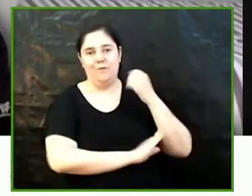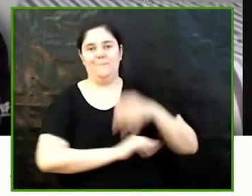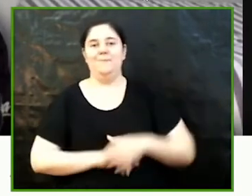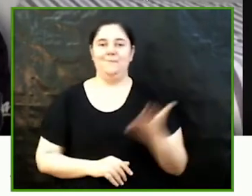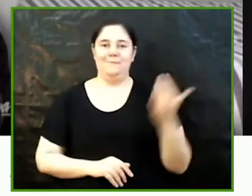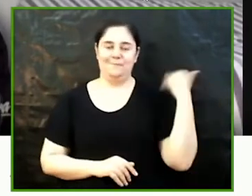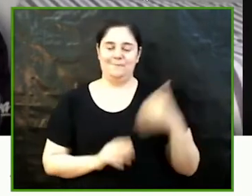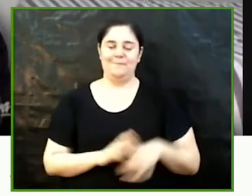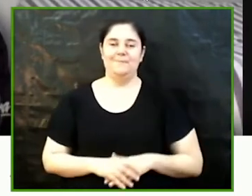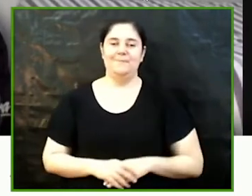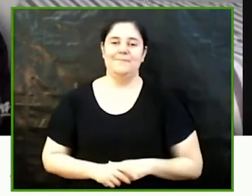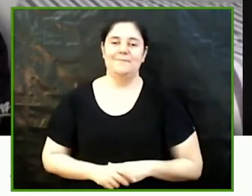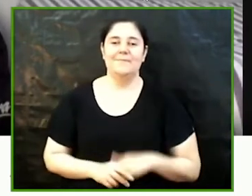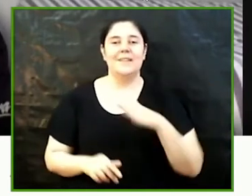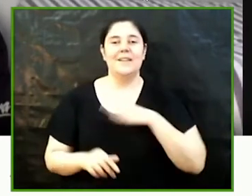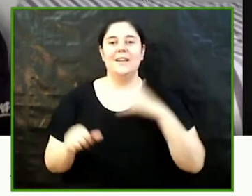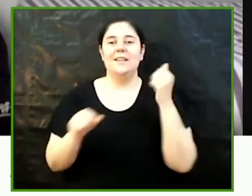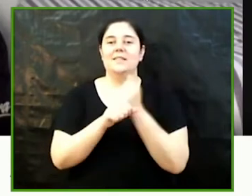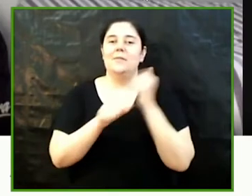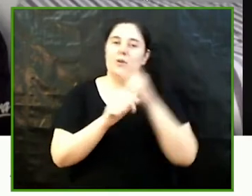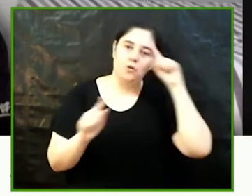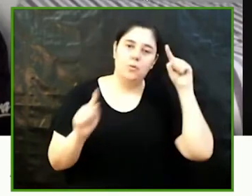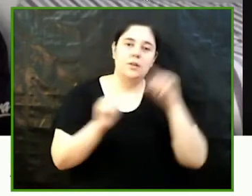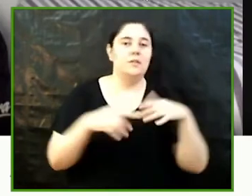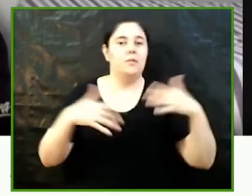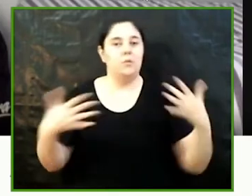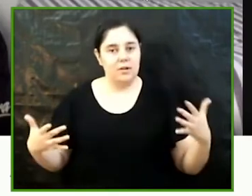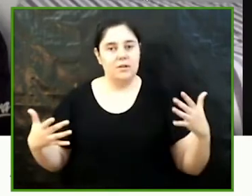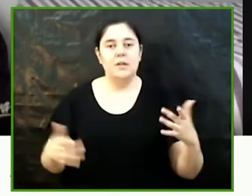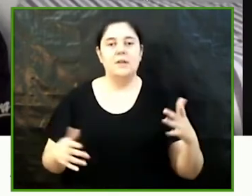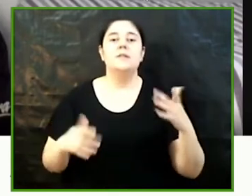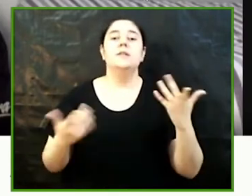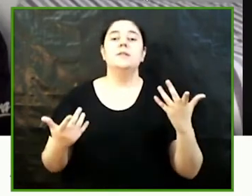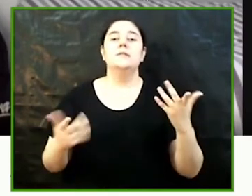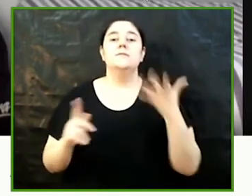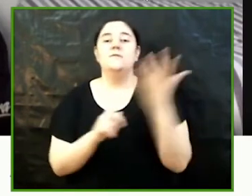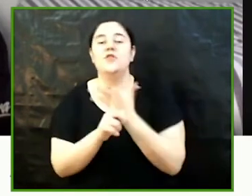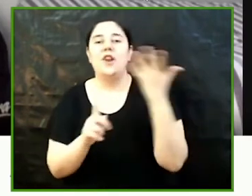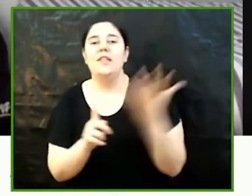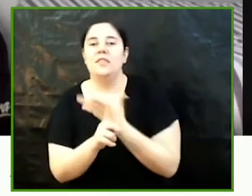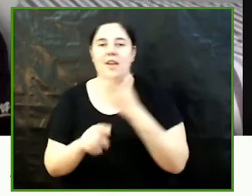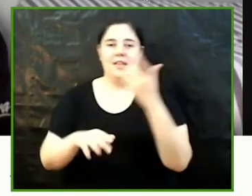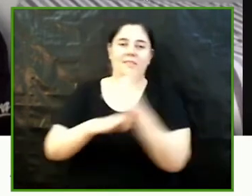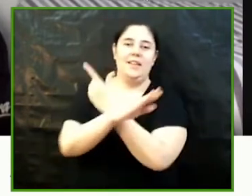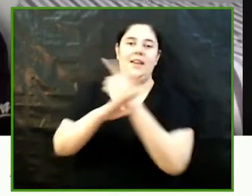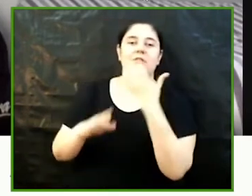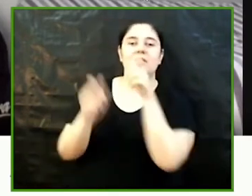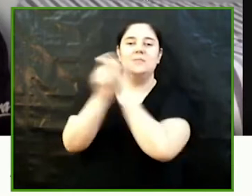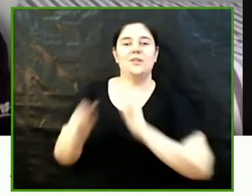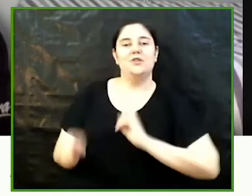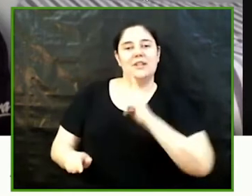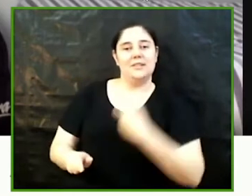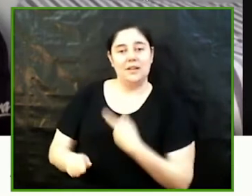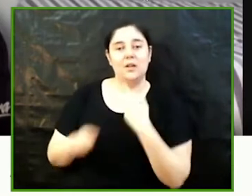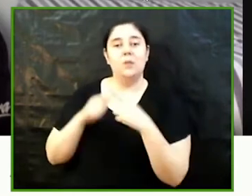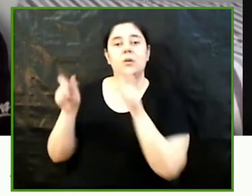Mi treball té com objectiu analitzar el canvi de perspectiva de les violències de gènere en persones trans Les persones trans durant una etapa de